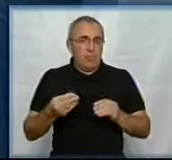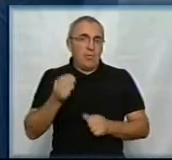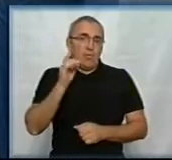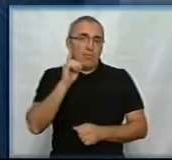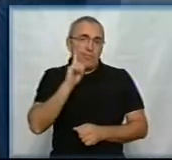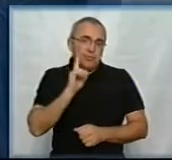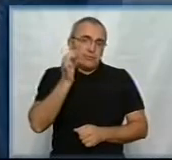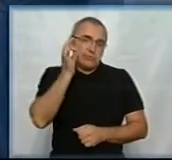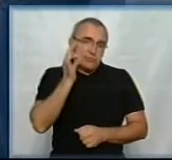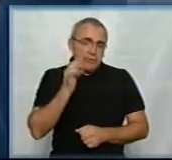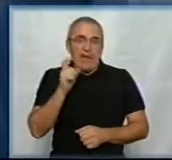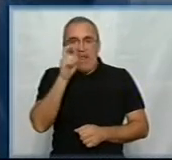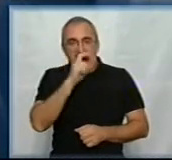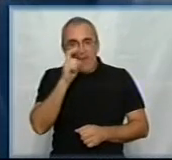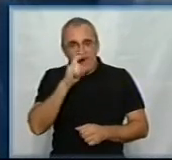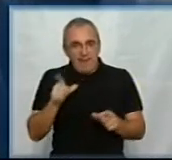сладка, з кефіром.